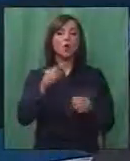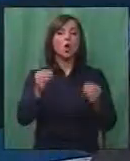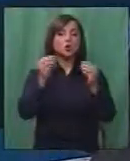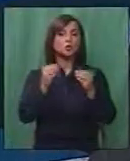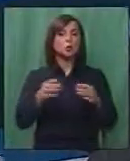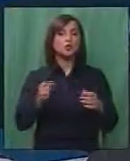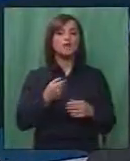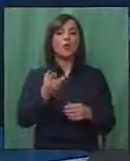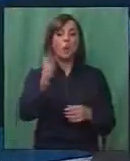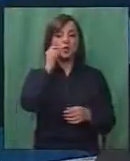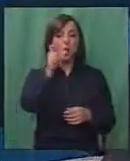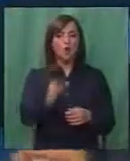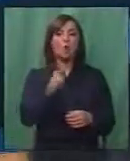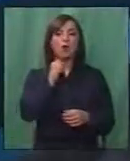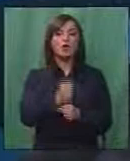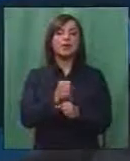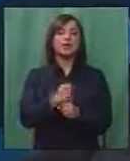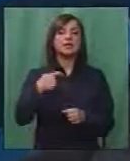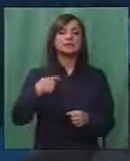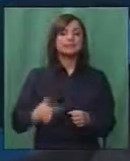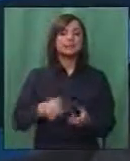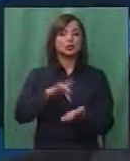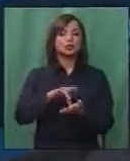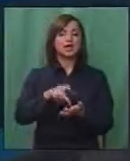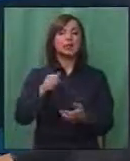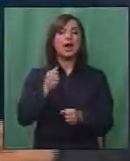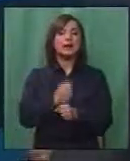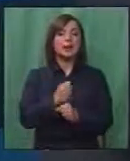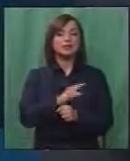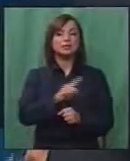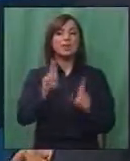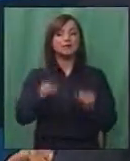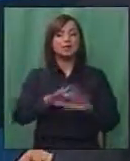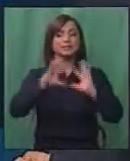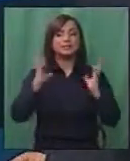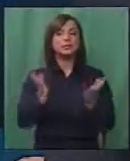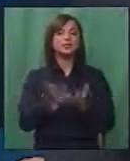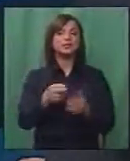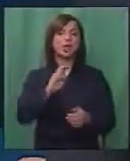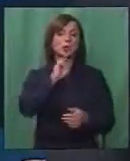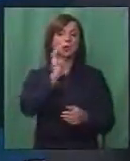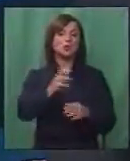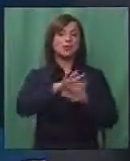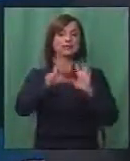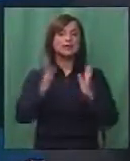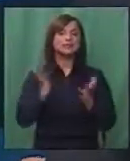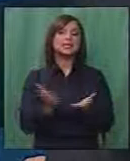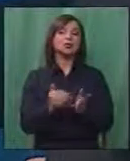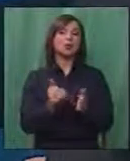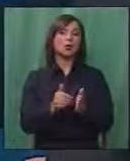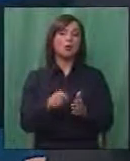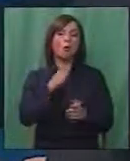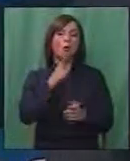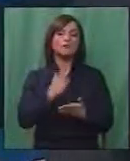и број на луѓа што работи во центрите за социјална работа не може во целост да одговори на сеона која што